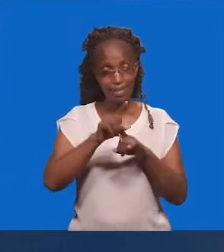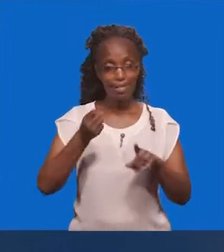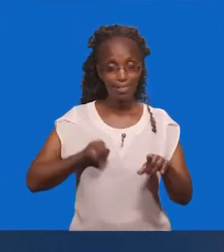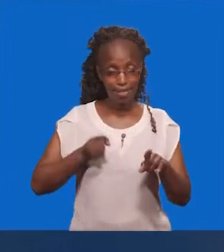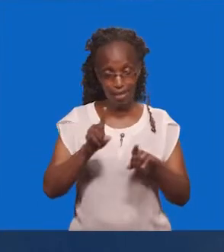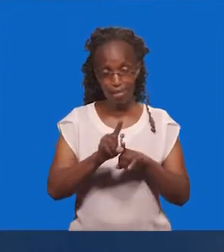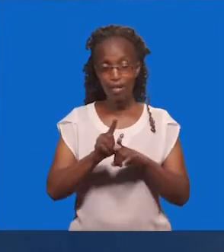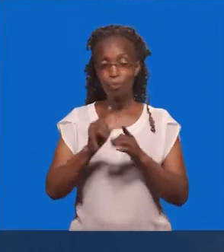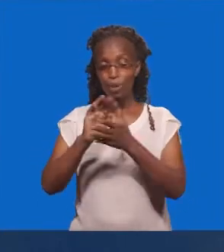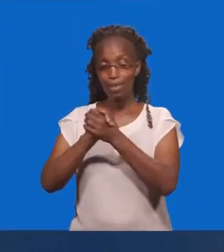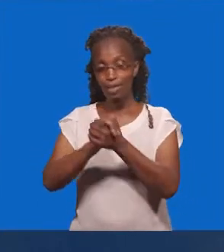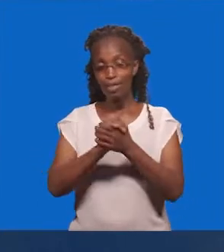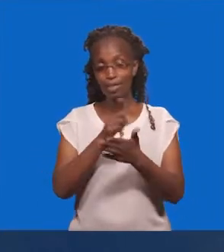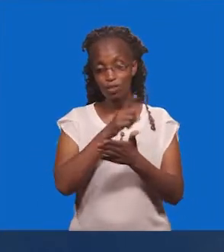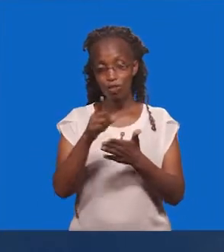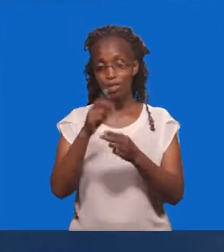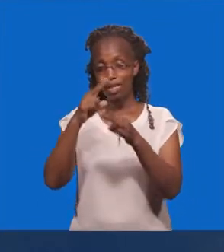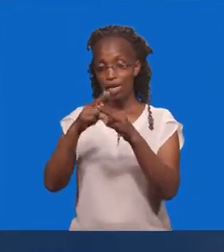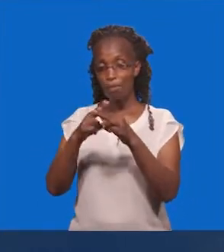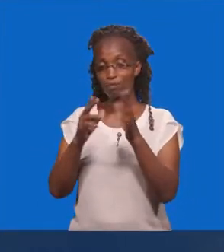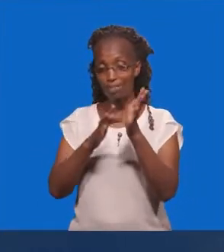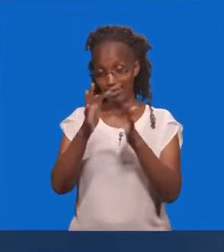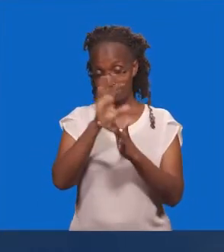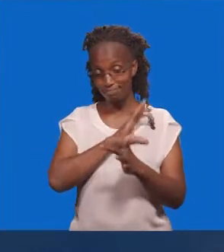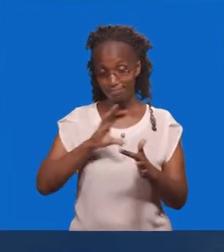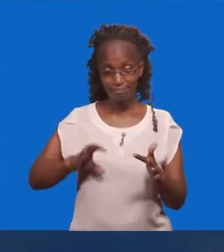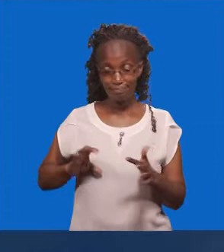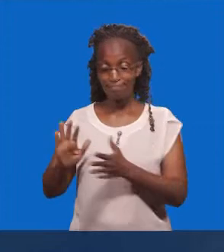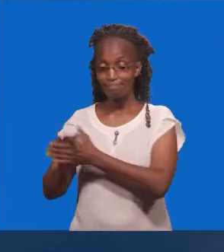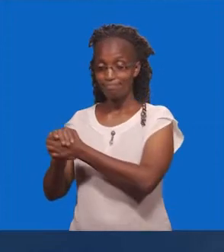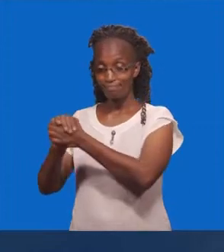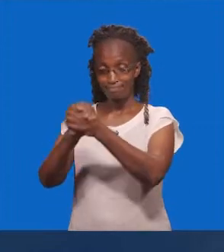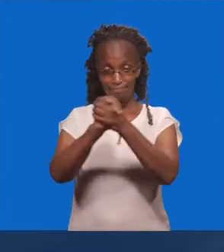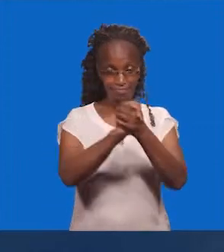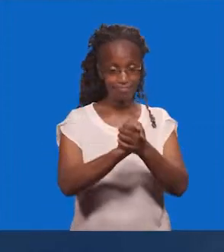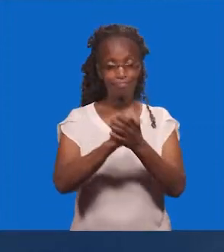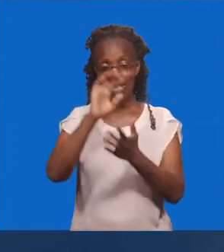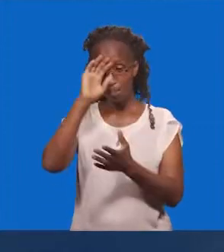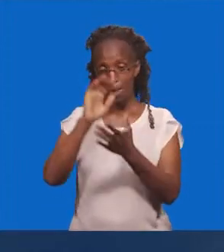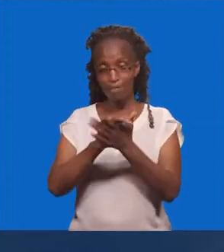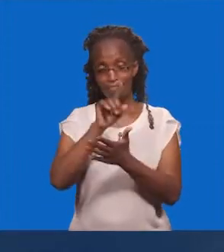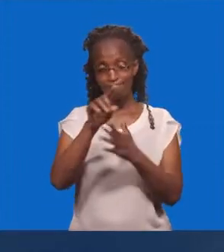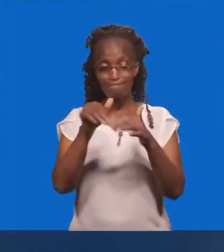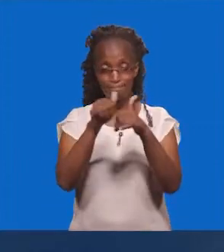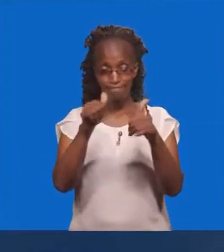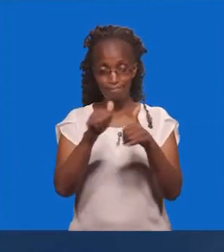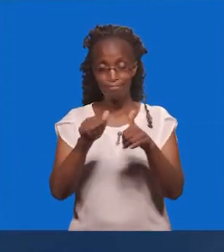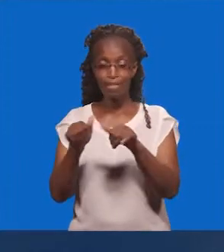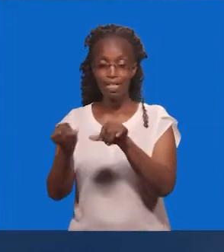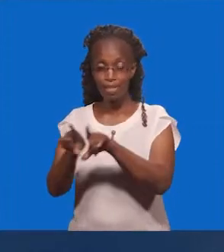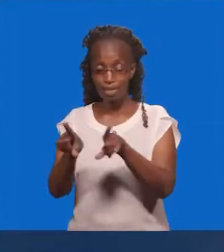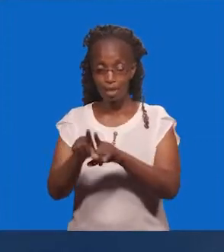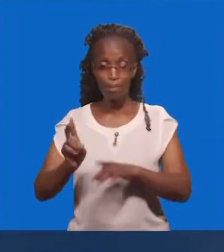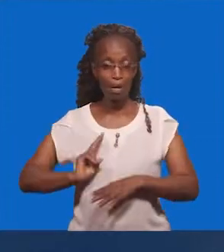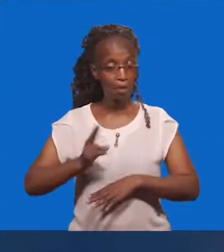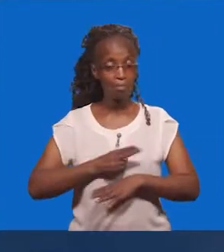kusalimu katika jina la Yesu Kristo, ujambo Ninamini ya kwamba umeweza kuamuka ukiwa salama, pia nasi apa